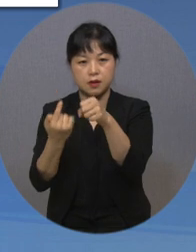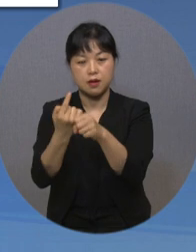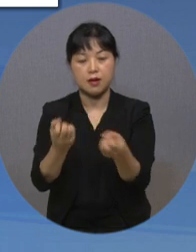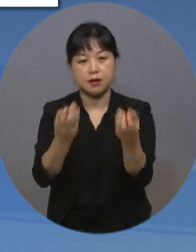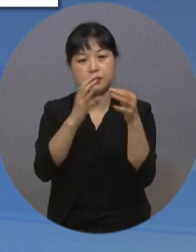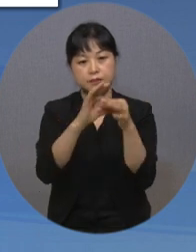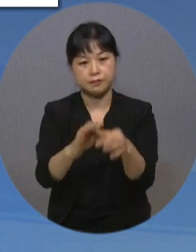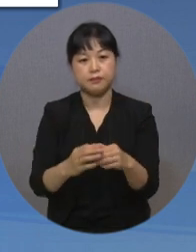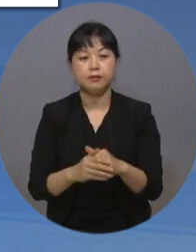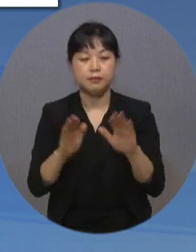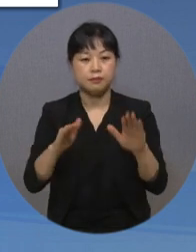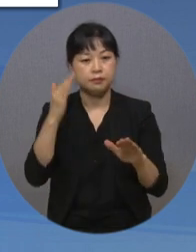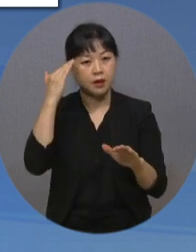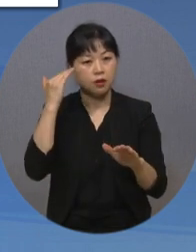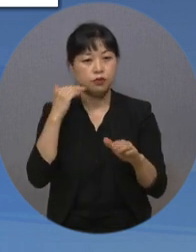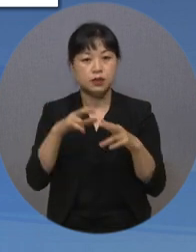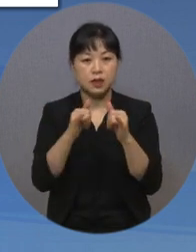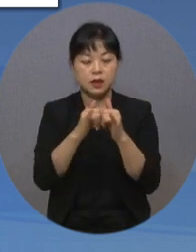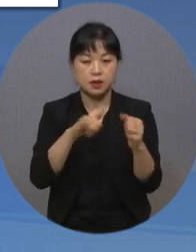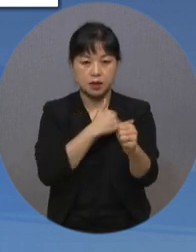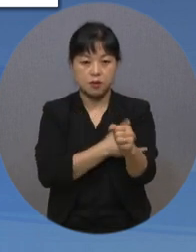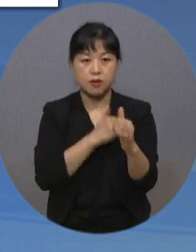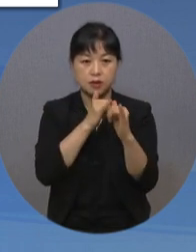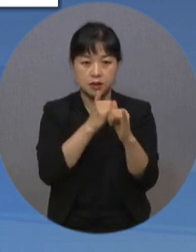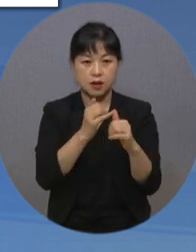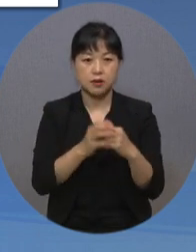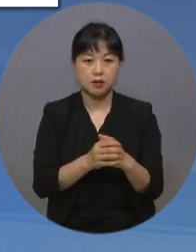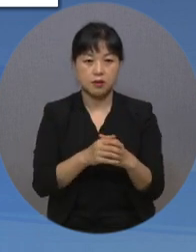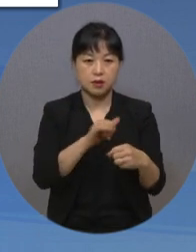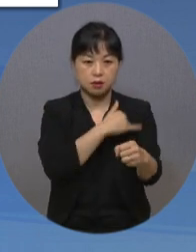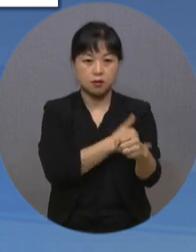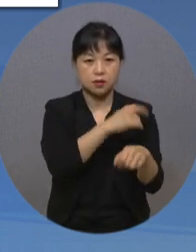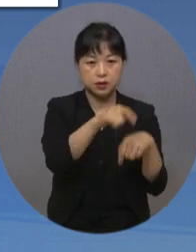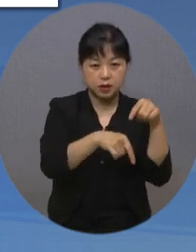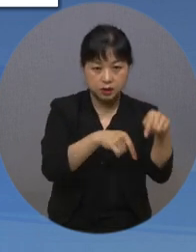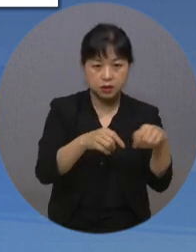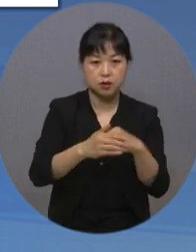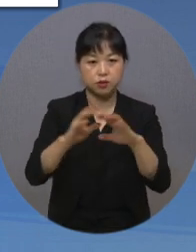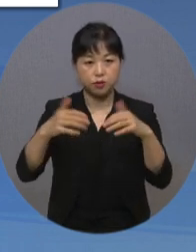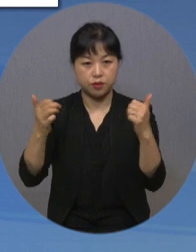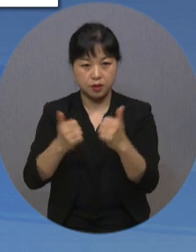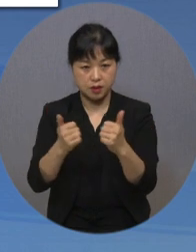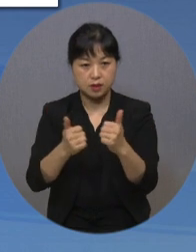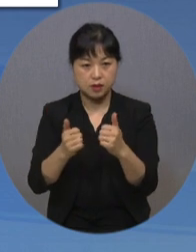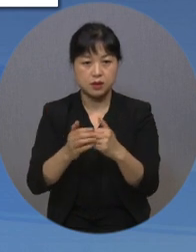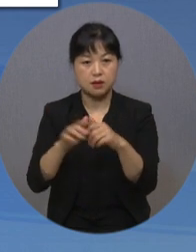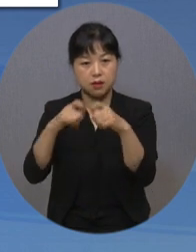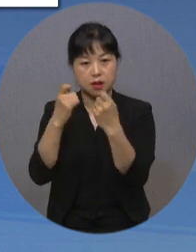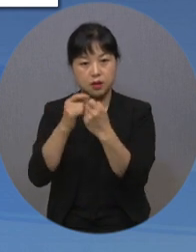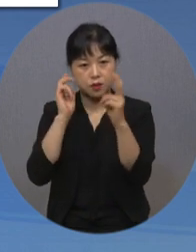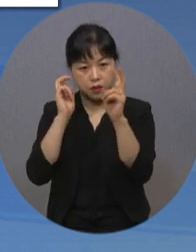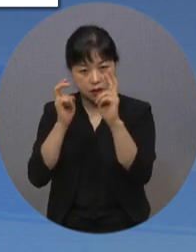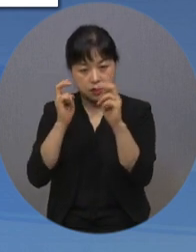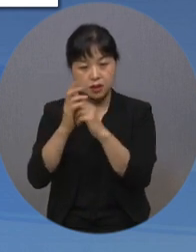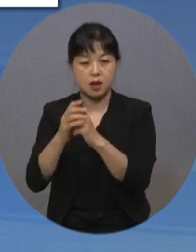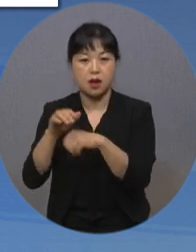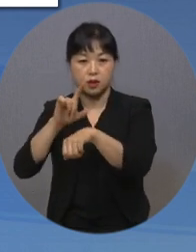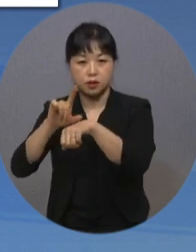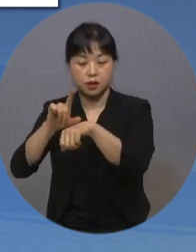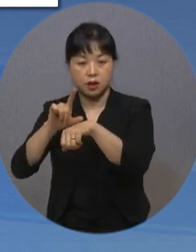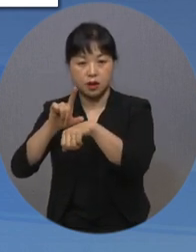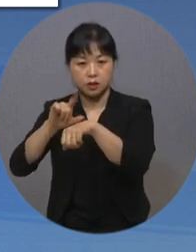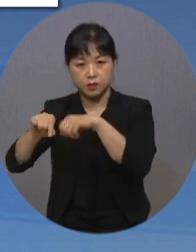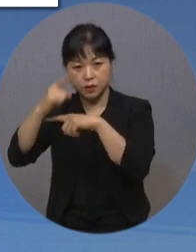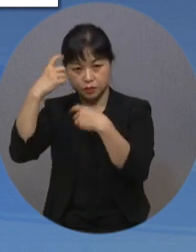이번 한국장애인인권상은 인권실청, 국회의정, 민간기업, 기초자치, 공공기관